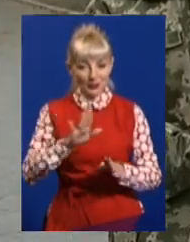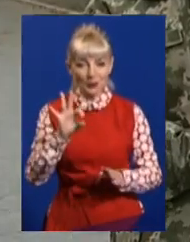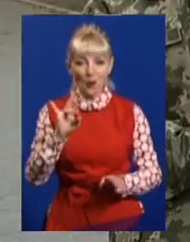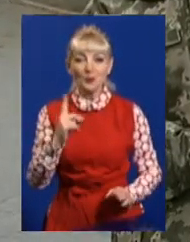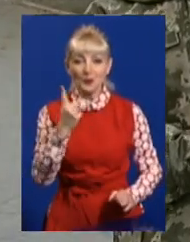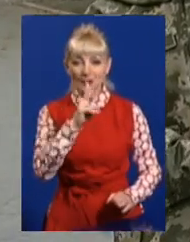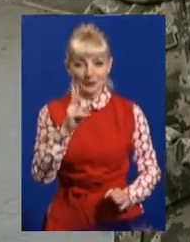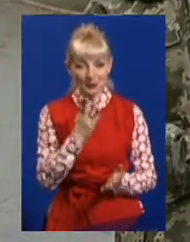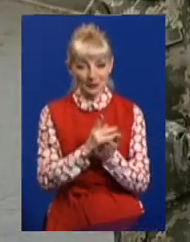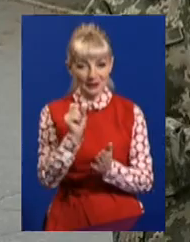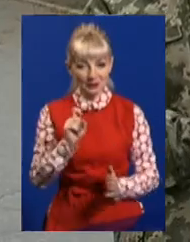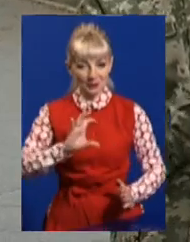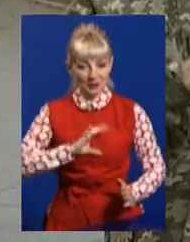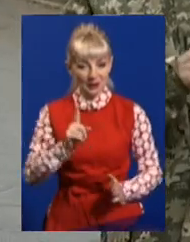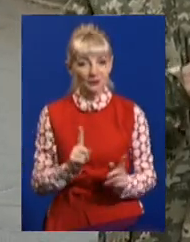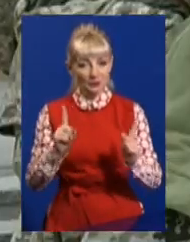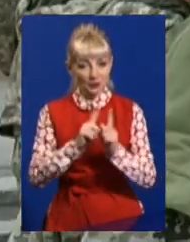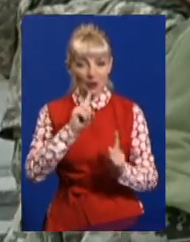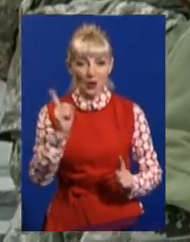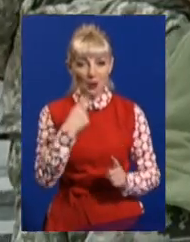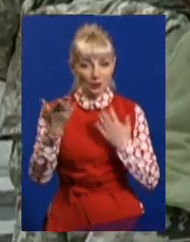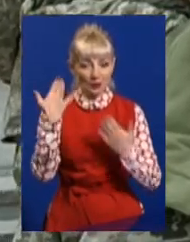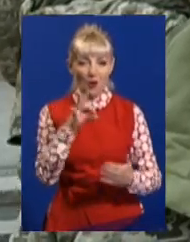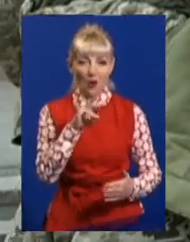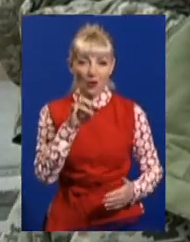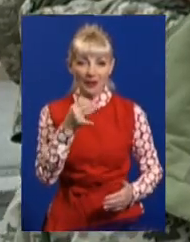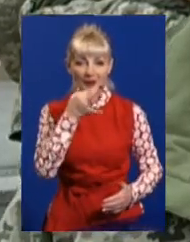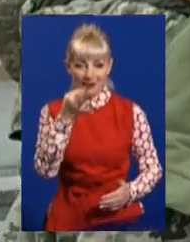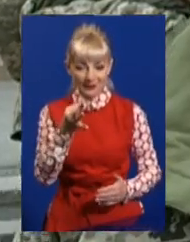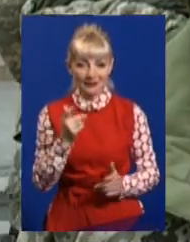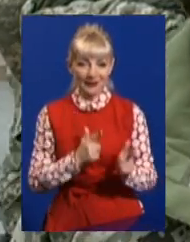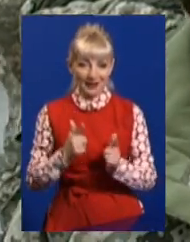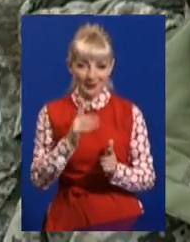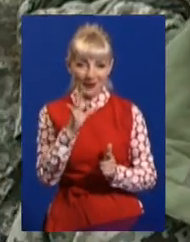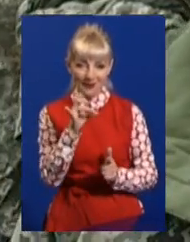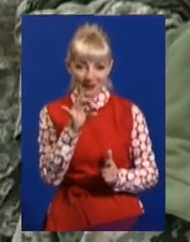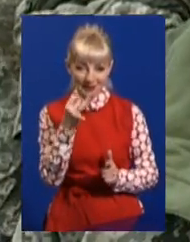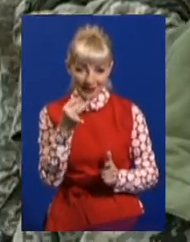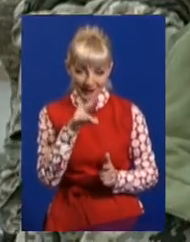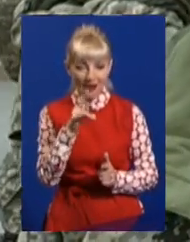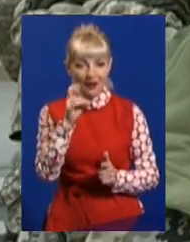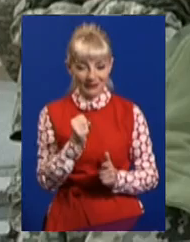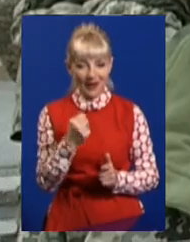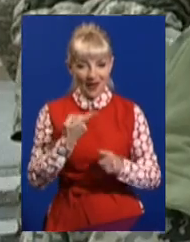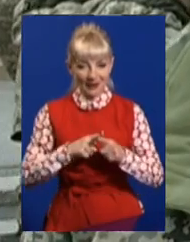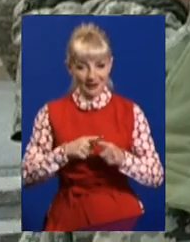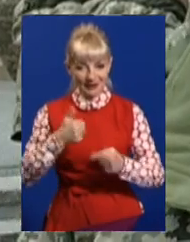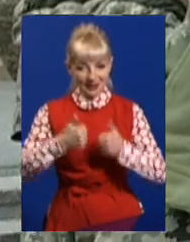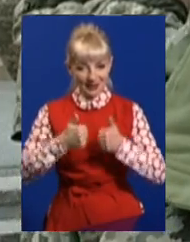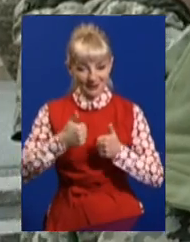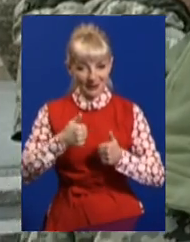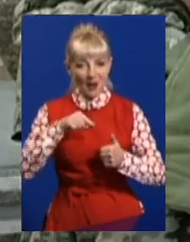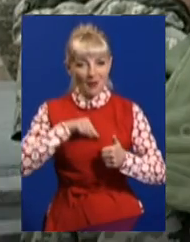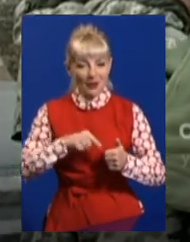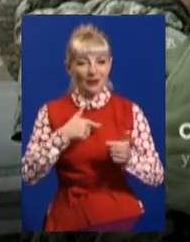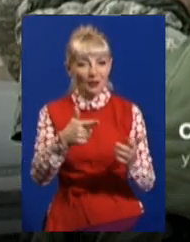медаль. Так само його зустрічали рік тому. Олег Говорець готував та налаштовував Василя на цьогорічні змагання. Морально намагався